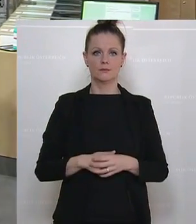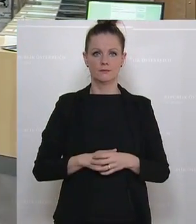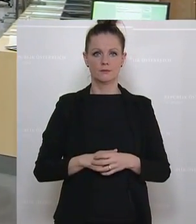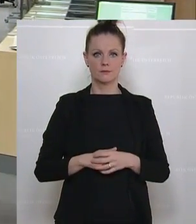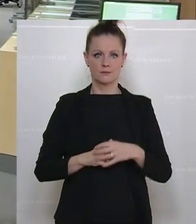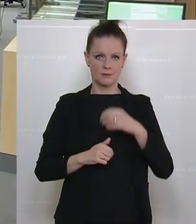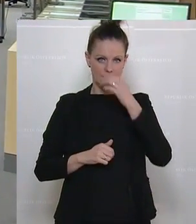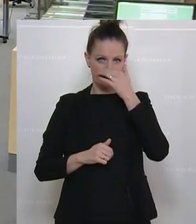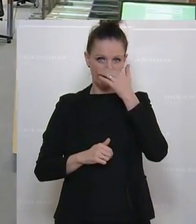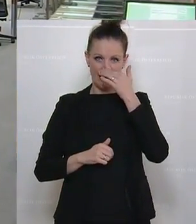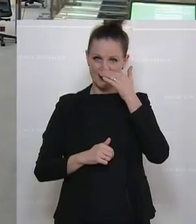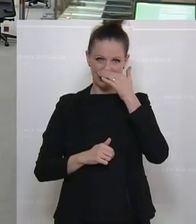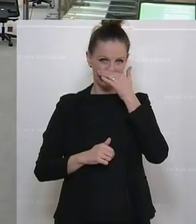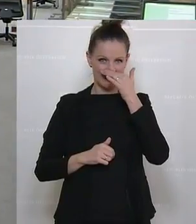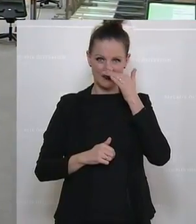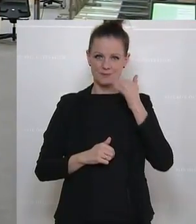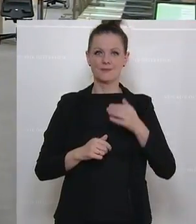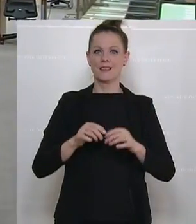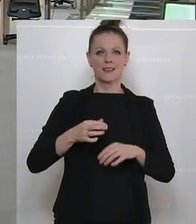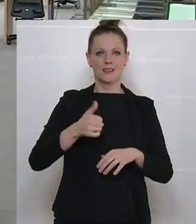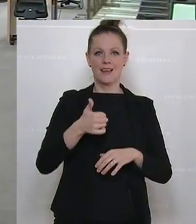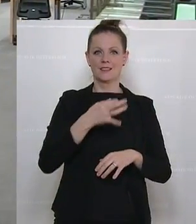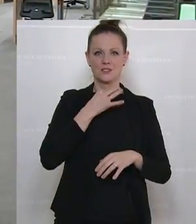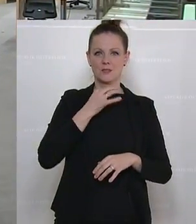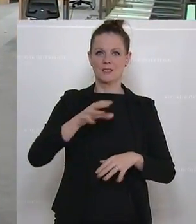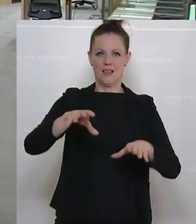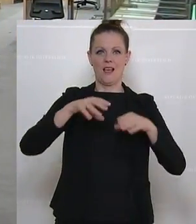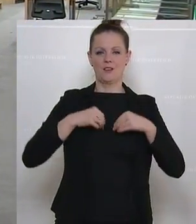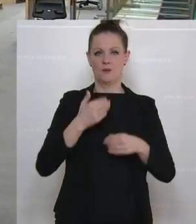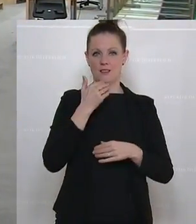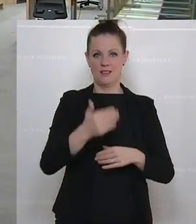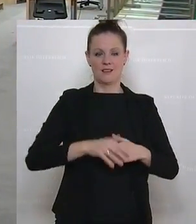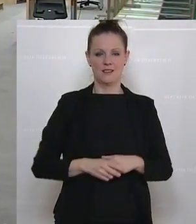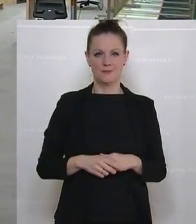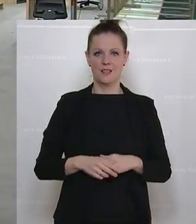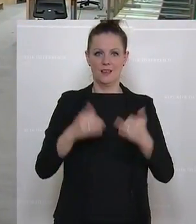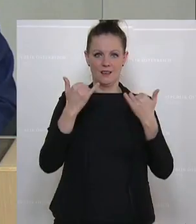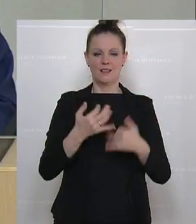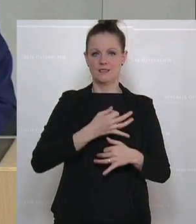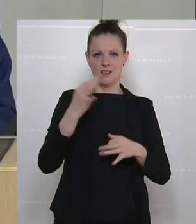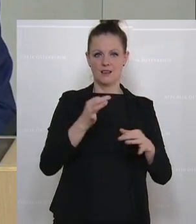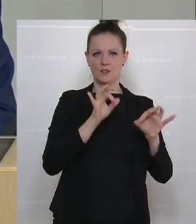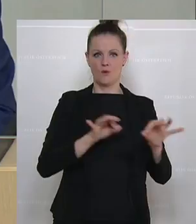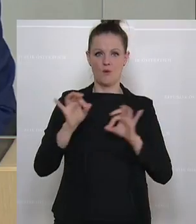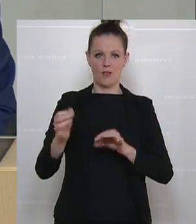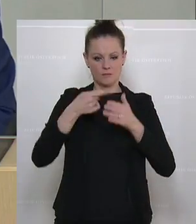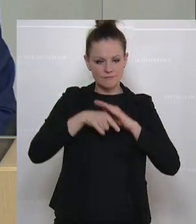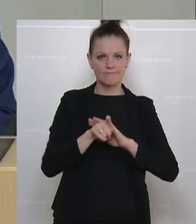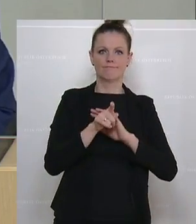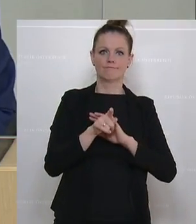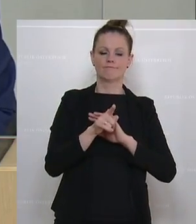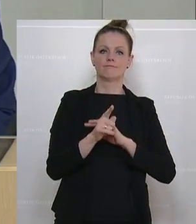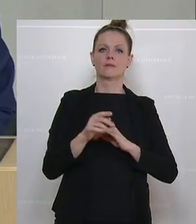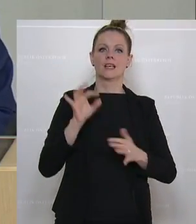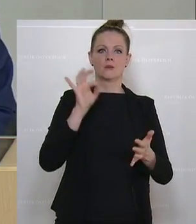Das ist einstimmig angenommen. Ich danke. Wir gehen in die Tagesordnung ein und gelangen